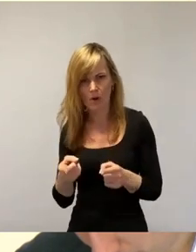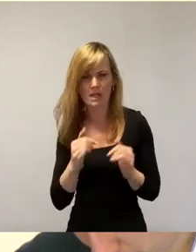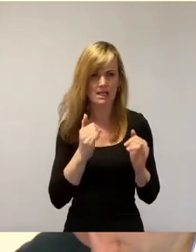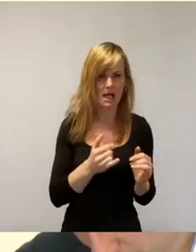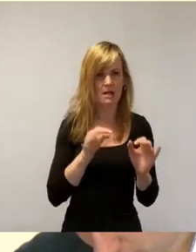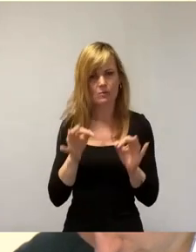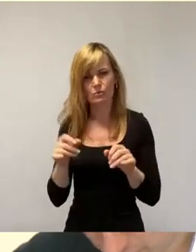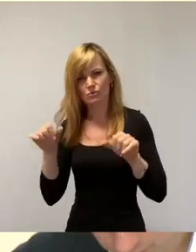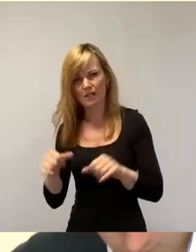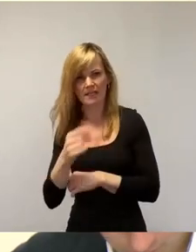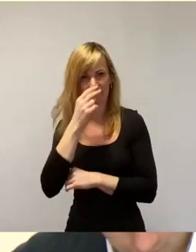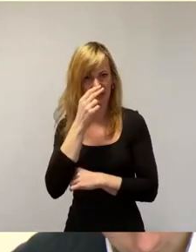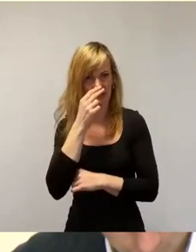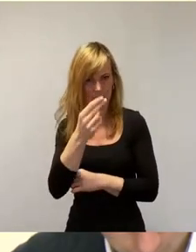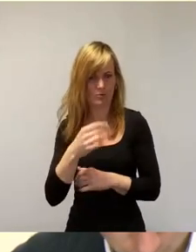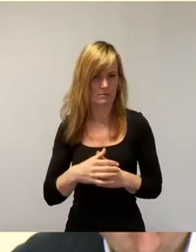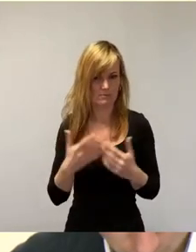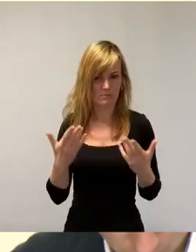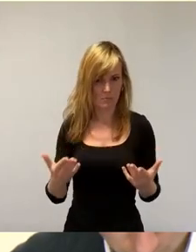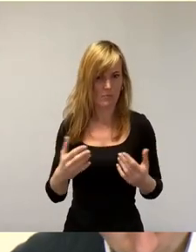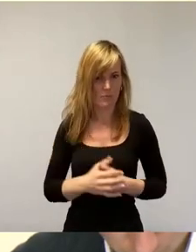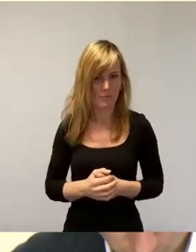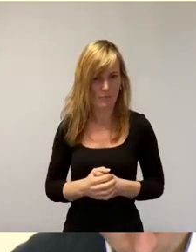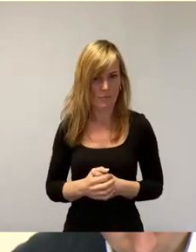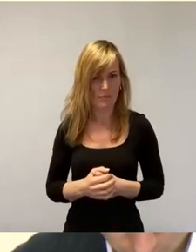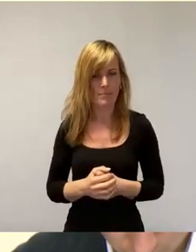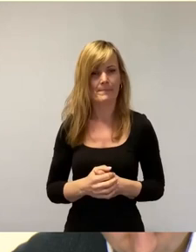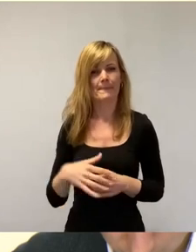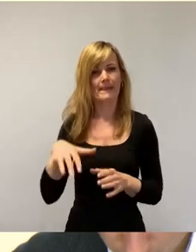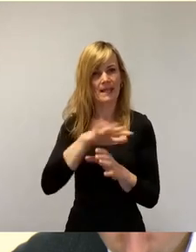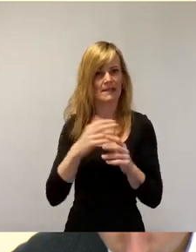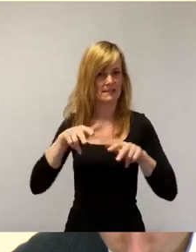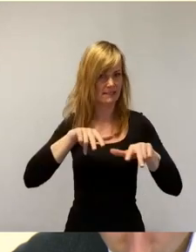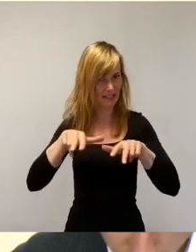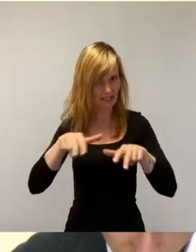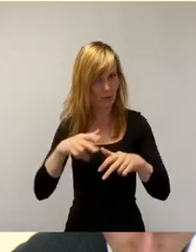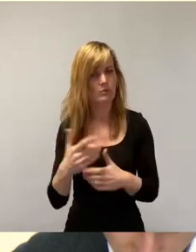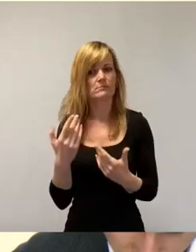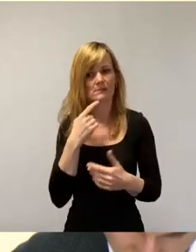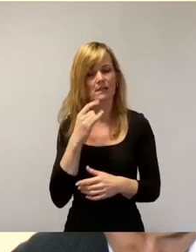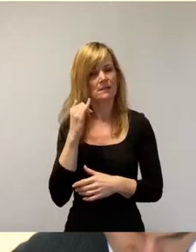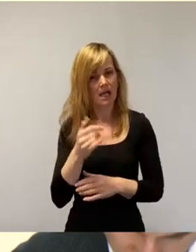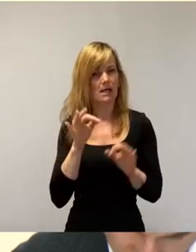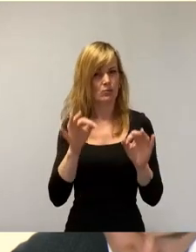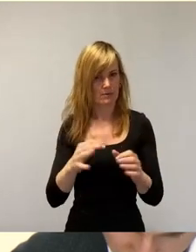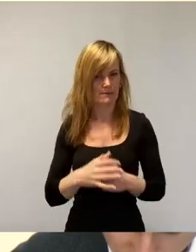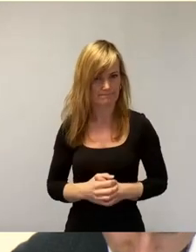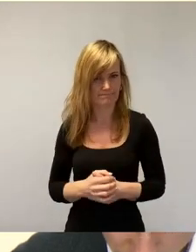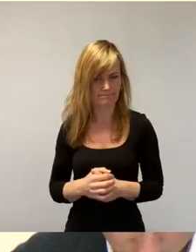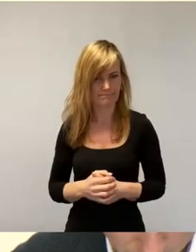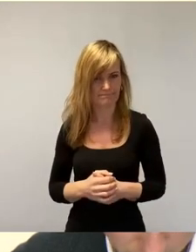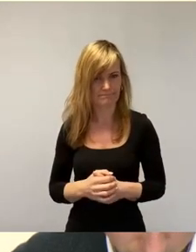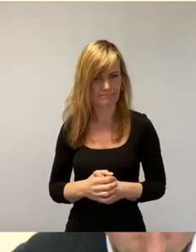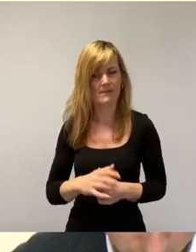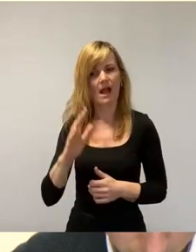in Sachsen und wurde auch seitens der Landesregierung begrüßt. Und ja, Ihnen ist aufgefallen, dass